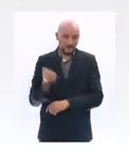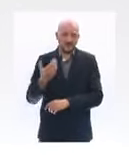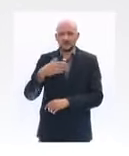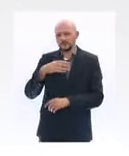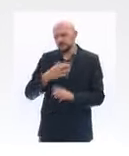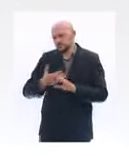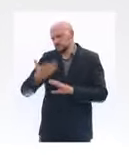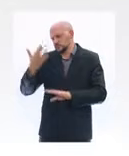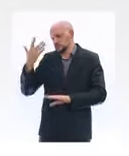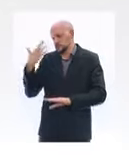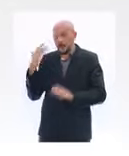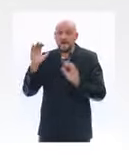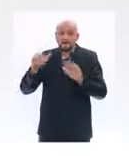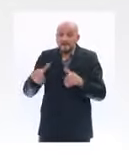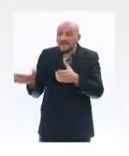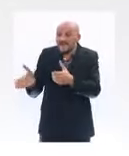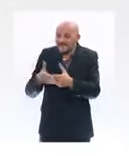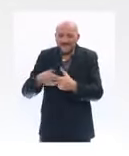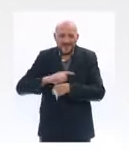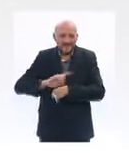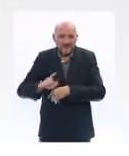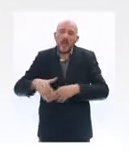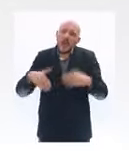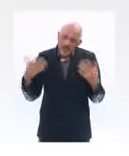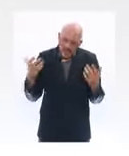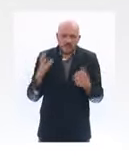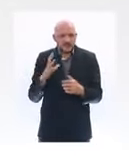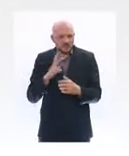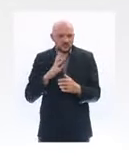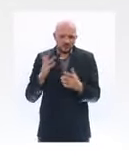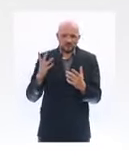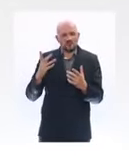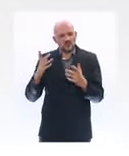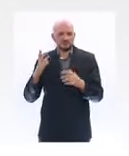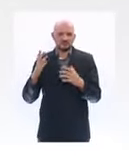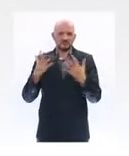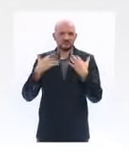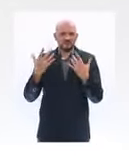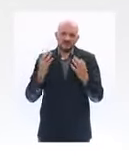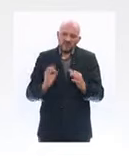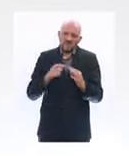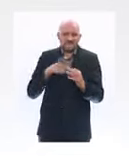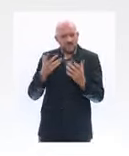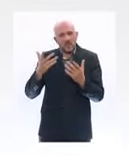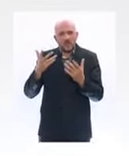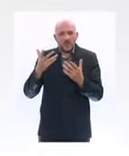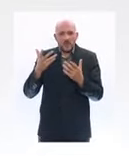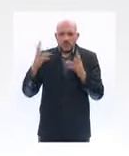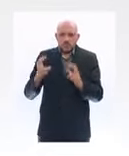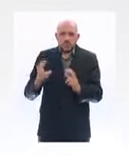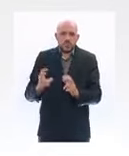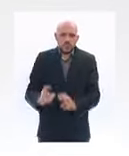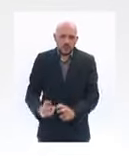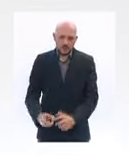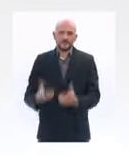semaines, même si elles ne ferment pas, si elles subissent une perte de chiffre d'affaires d'au moins 50 %, elles bénéficieront également